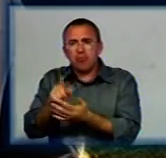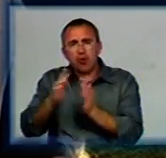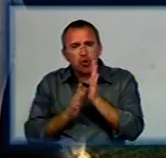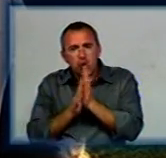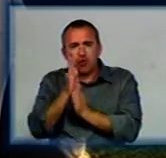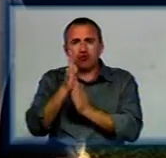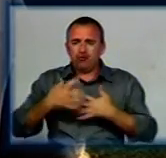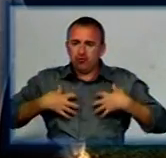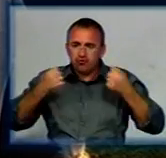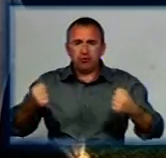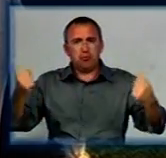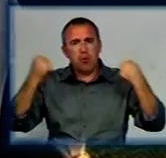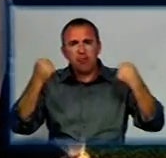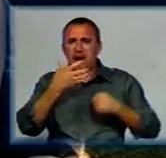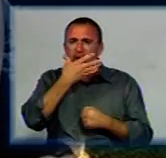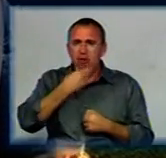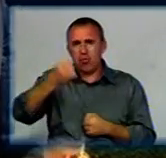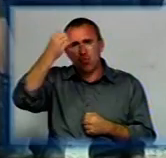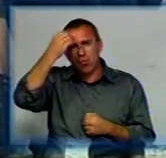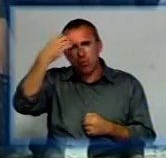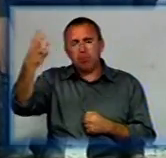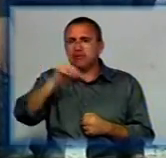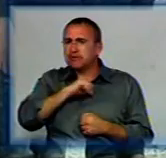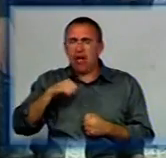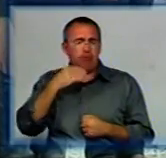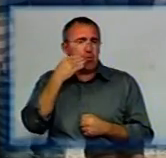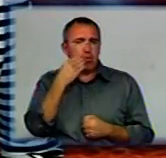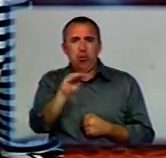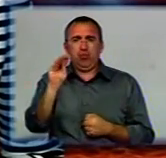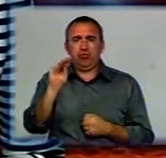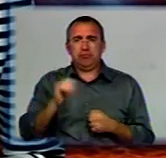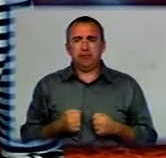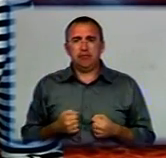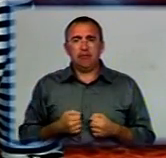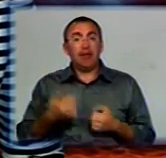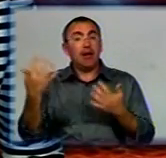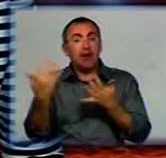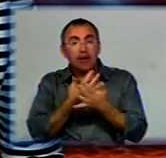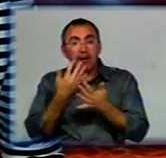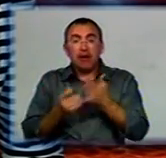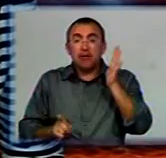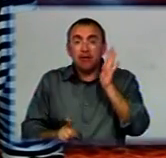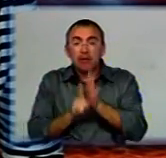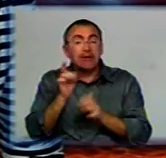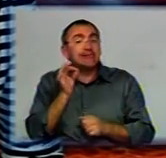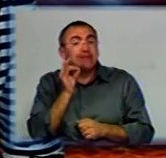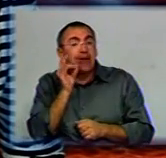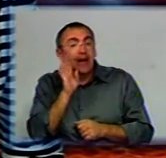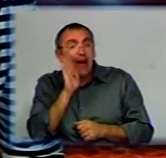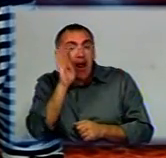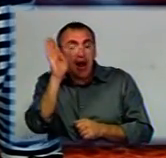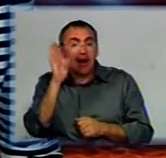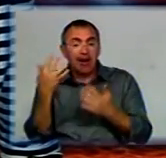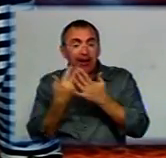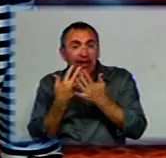здоровими, красивими, спортивними, умними, найкращими. Кіно починається з ранку. Кіно ранку.